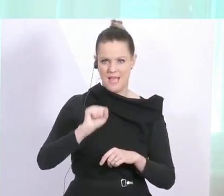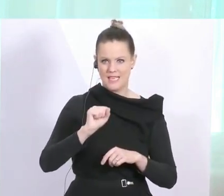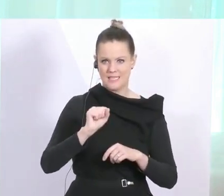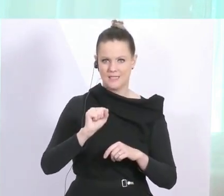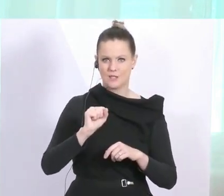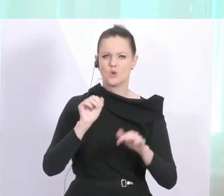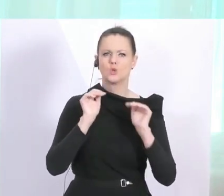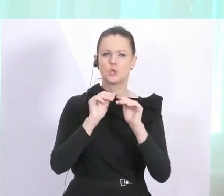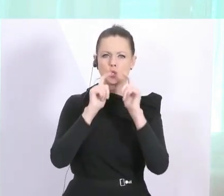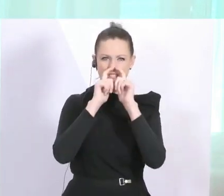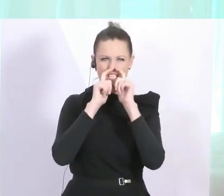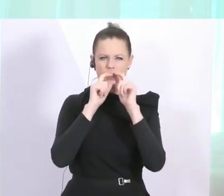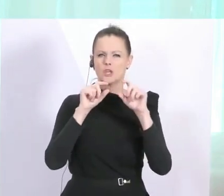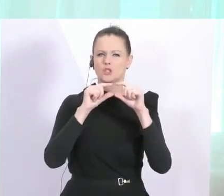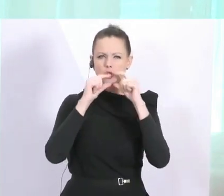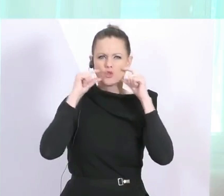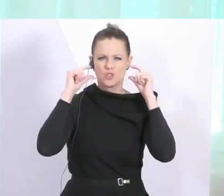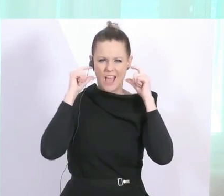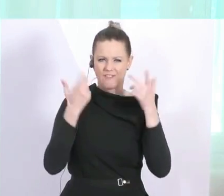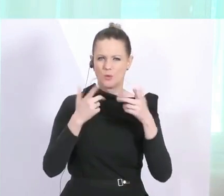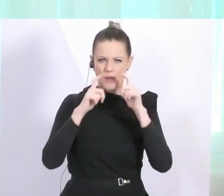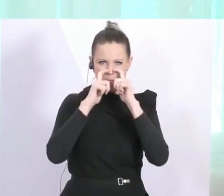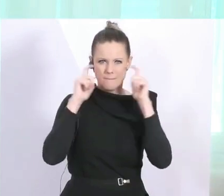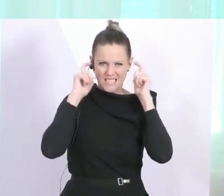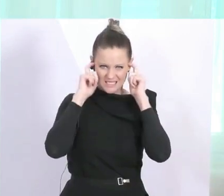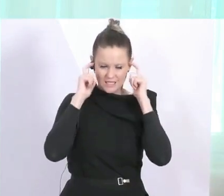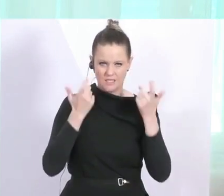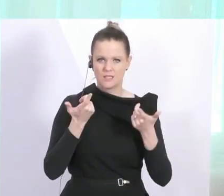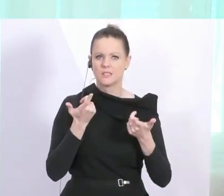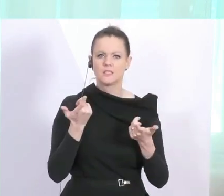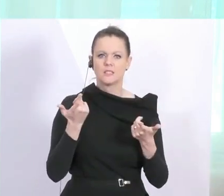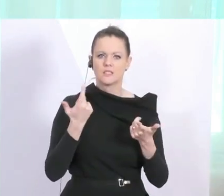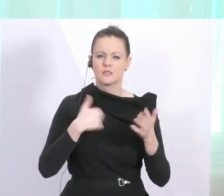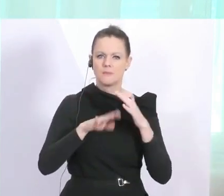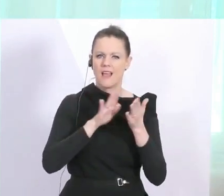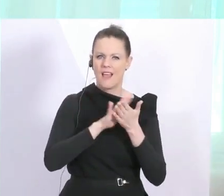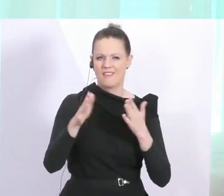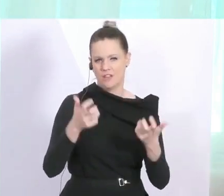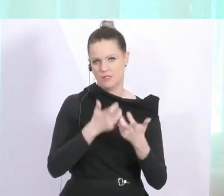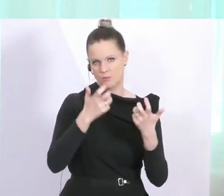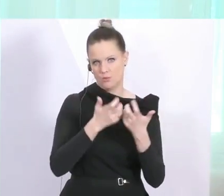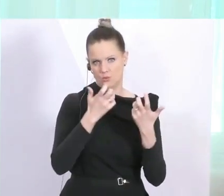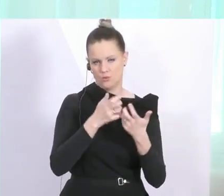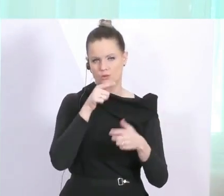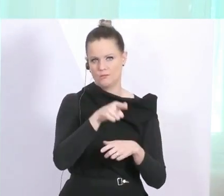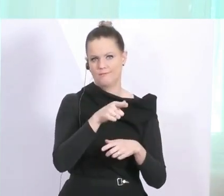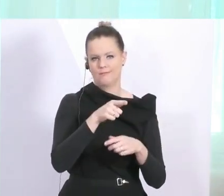facto. Man kann auch Masken dazu sagen, die de facto ein einfacheres Produkt sind. Und da spielt das Alter de